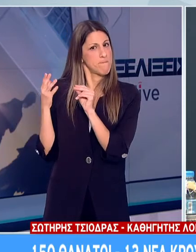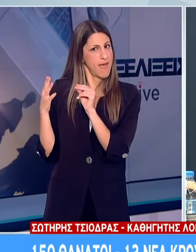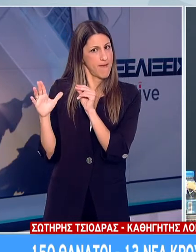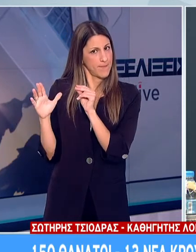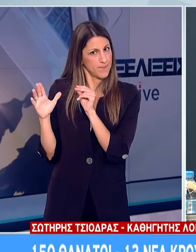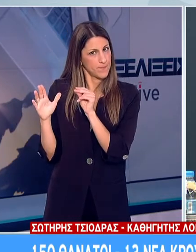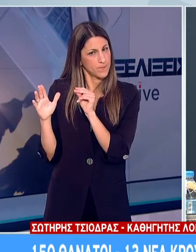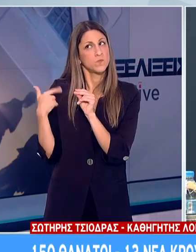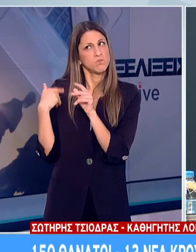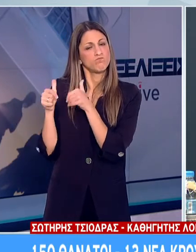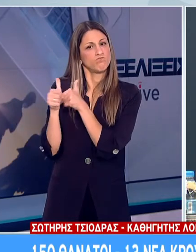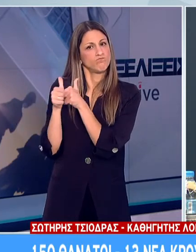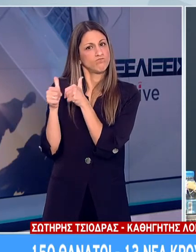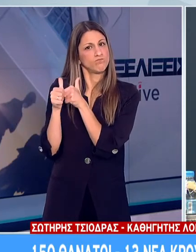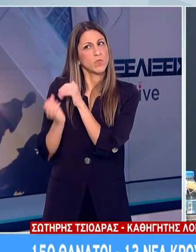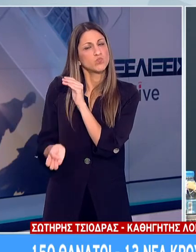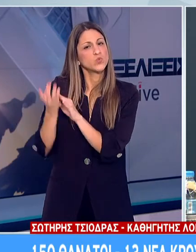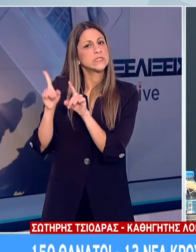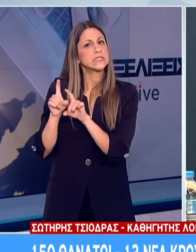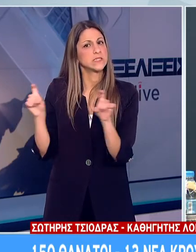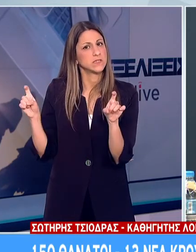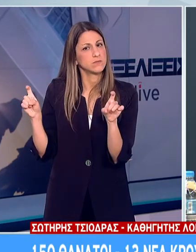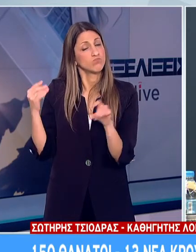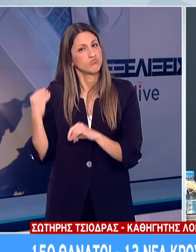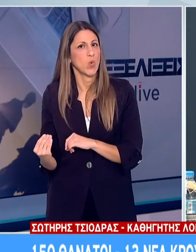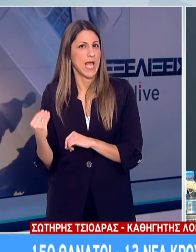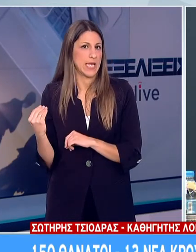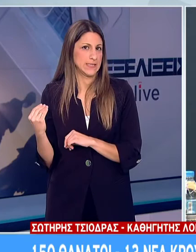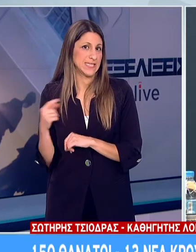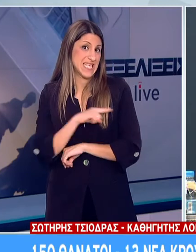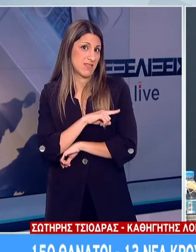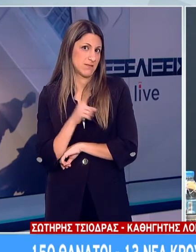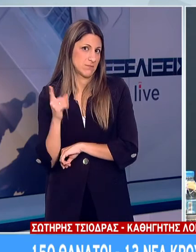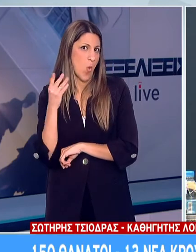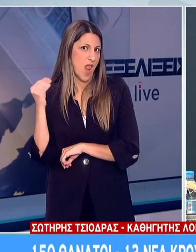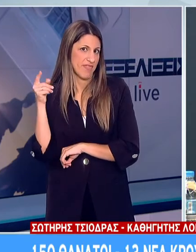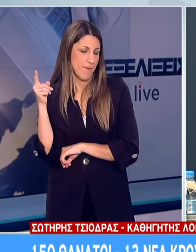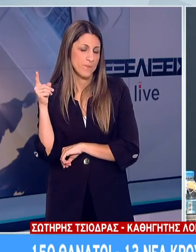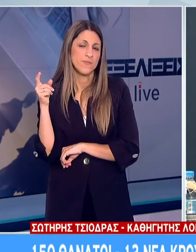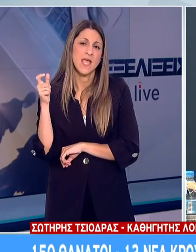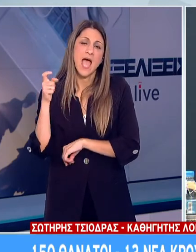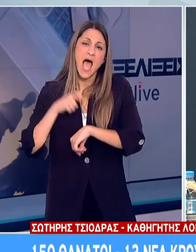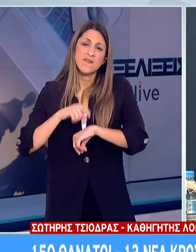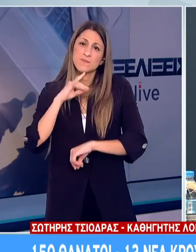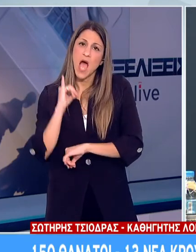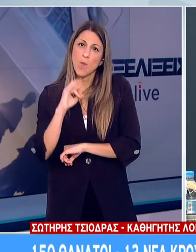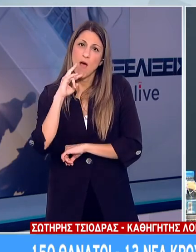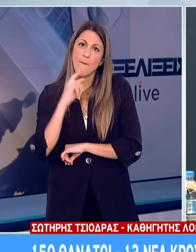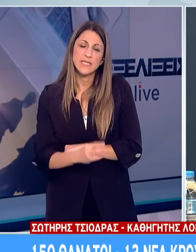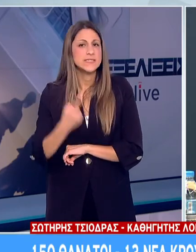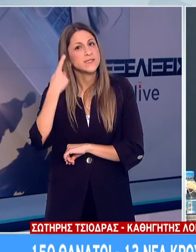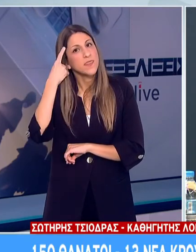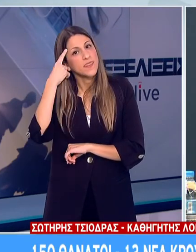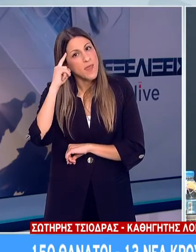τους οποίους παρακολουθούμε πολύ στενά είναι εκλεκτοί συνάδελφοι θεωρώ ότι είναι ακόμα ένα πάντο το ερώτημα είναι επιδημιολογικά τα